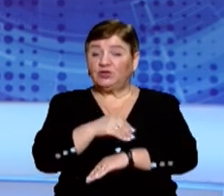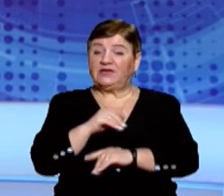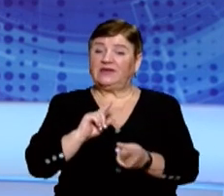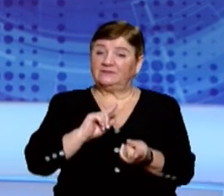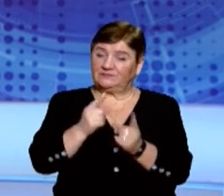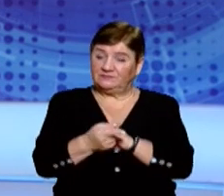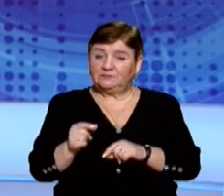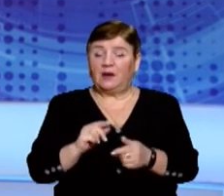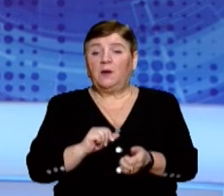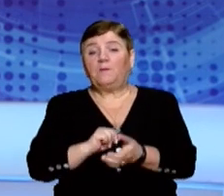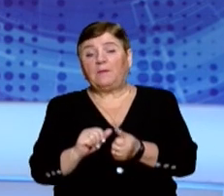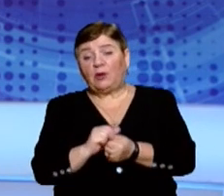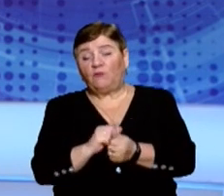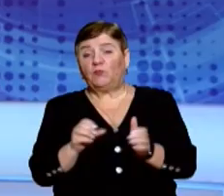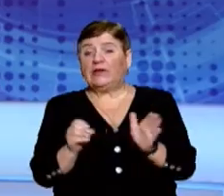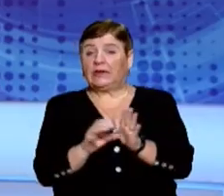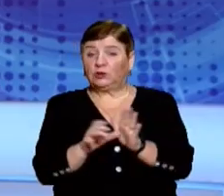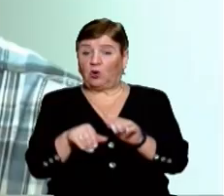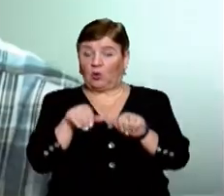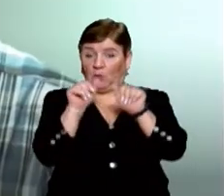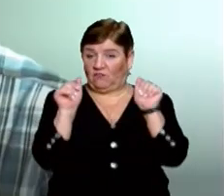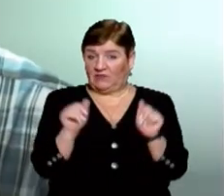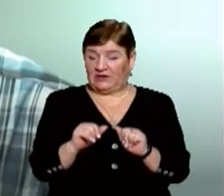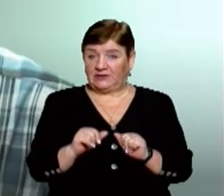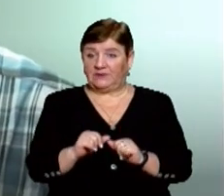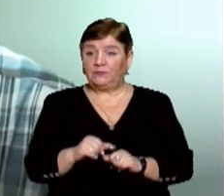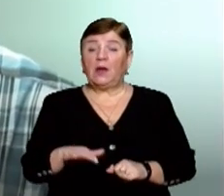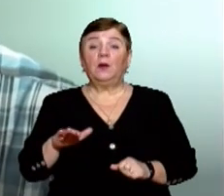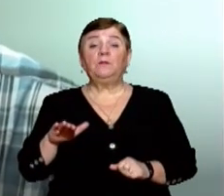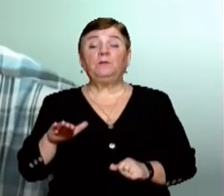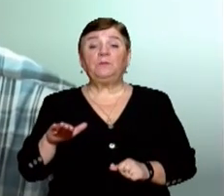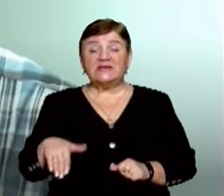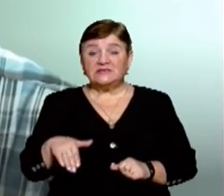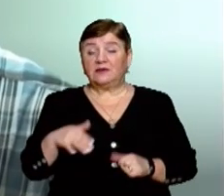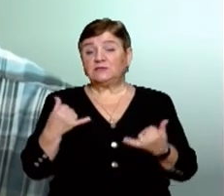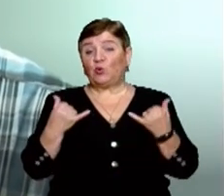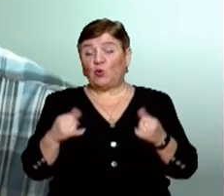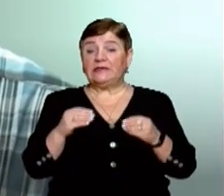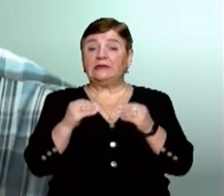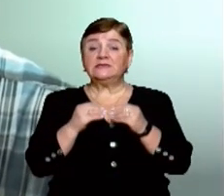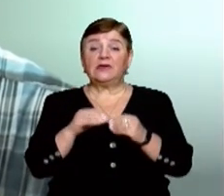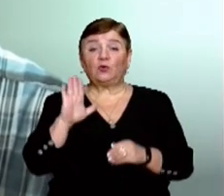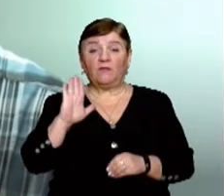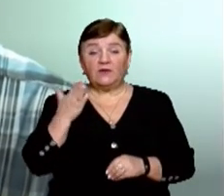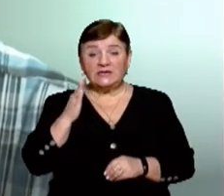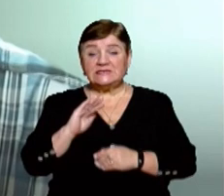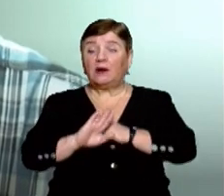можна в паперовому та електронному вигляді. Дійсно, сьогодні, 10 вересня, останній день